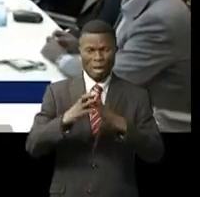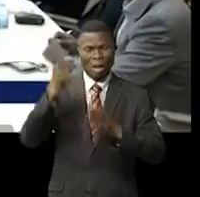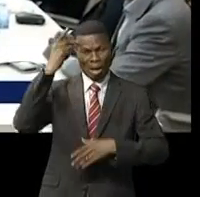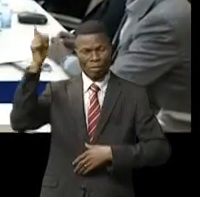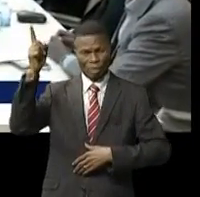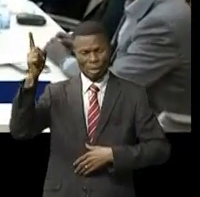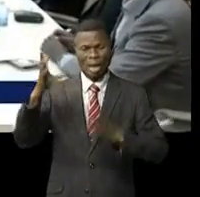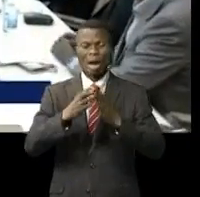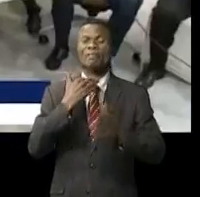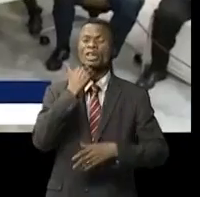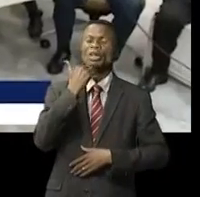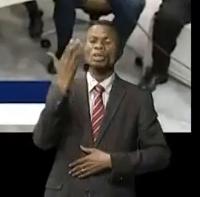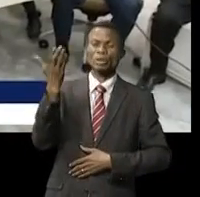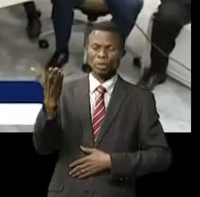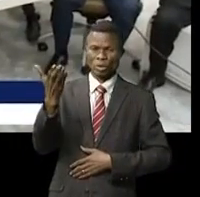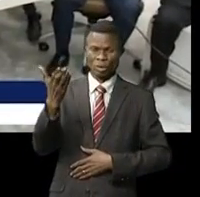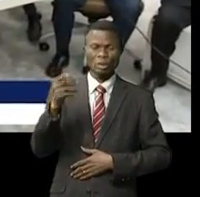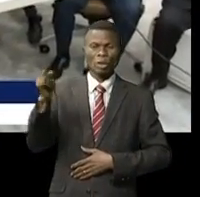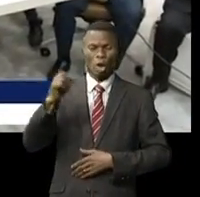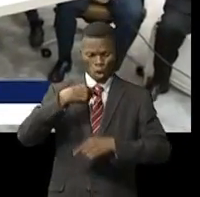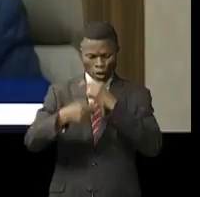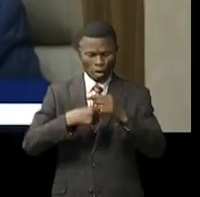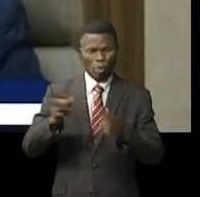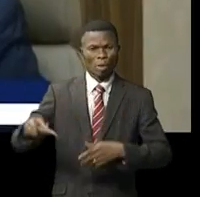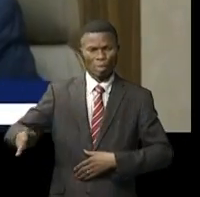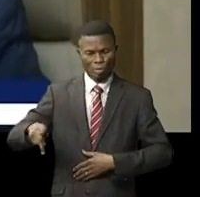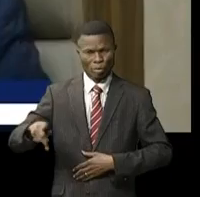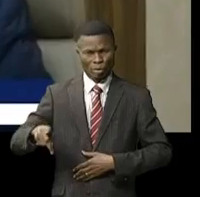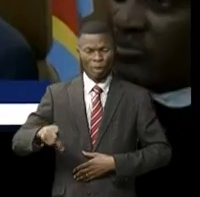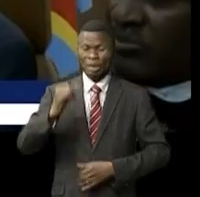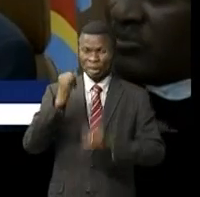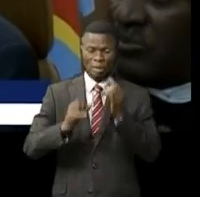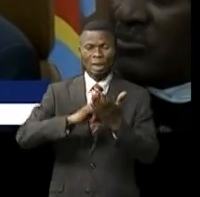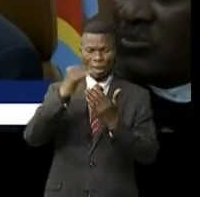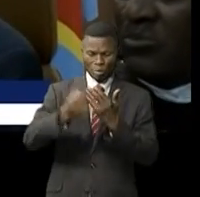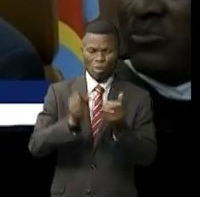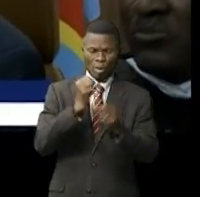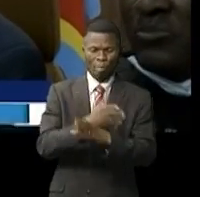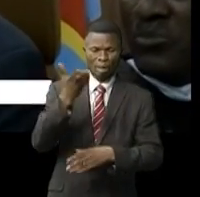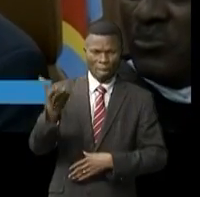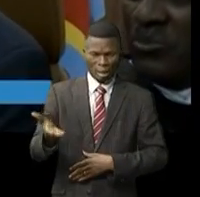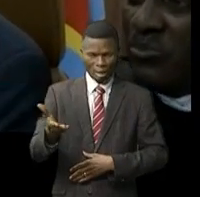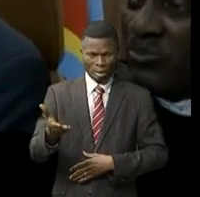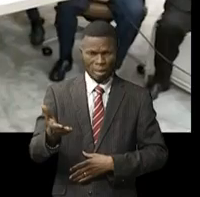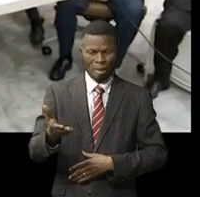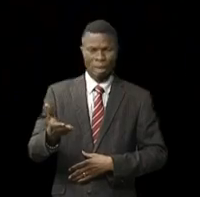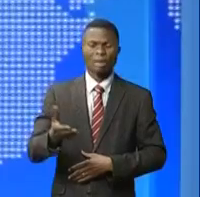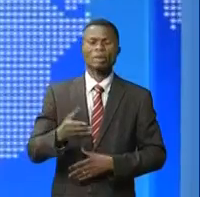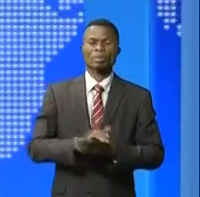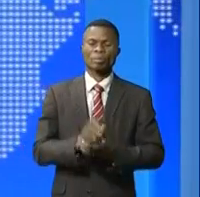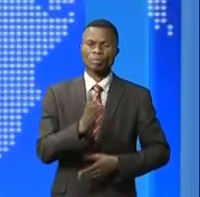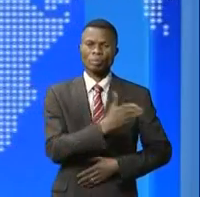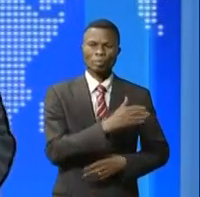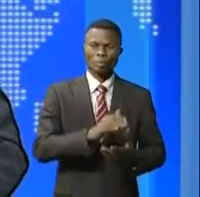Idris Mangalam reste convaincu du décollage de sa province une fois que ces projets sont exécutés à qui il soulignait